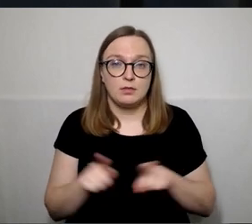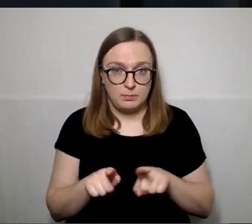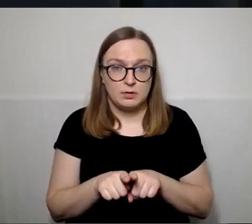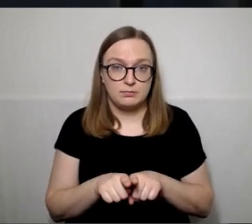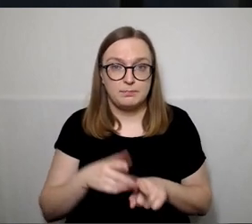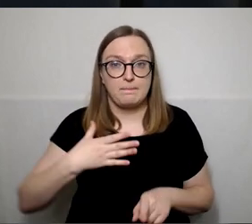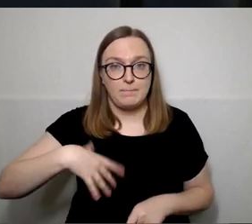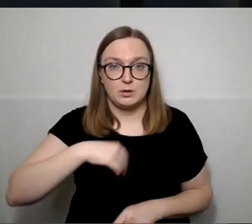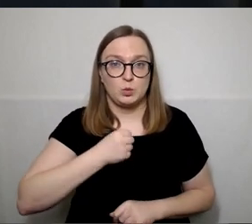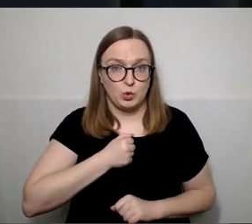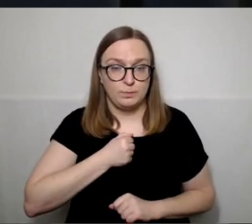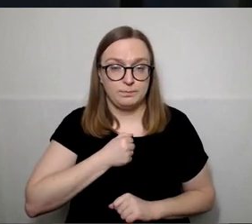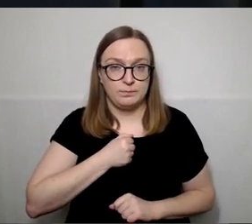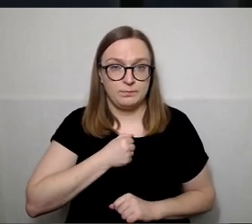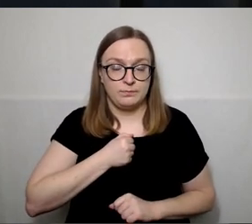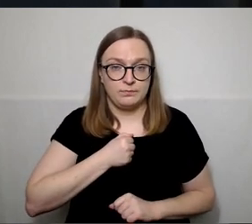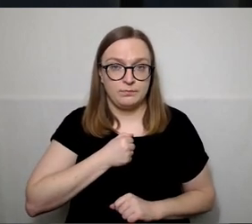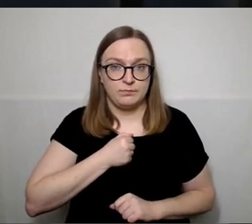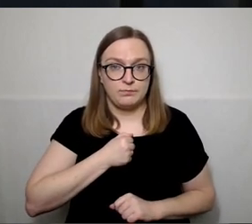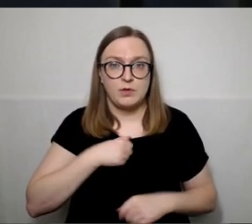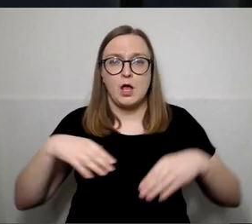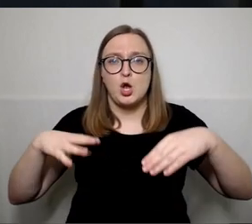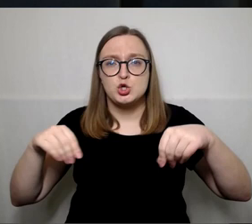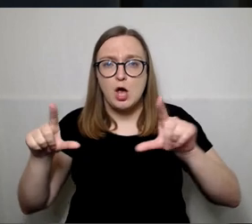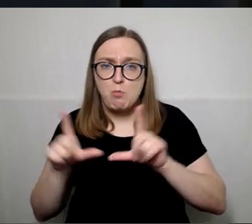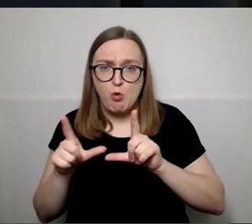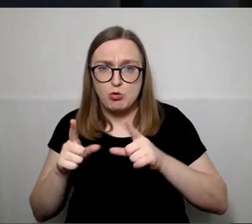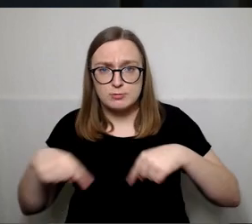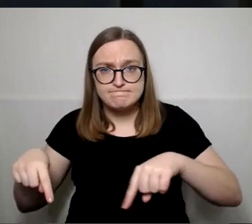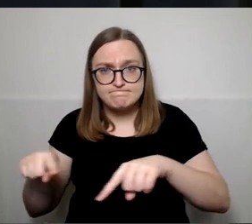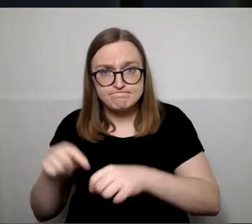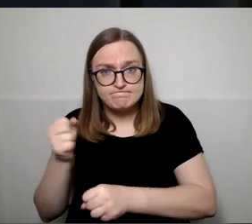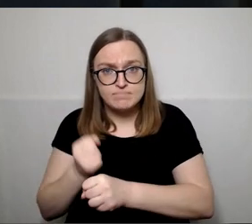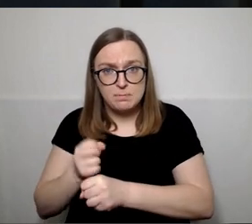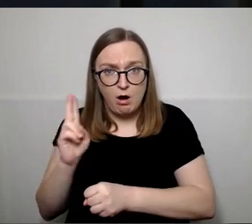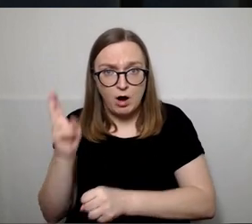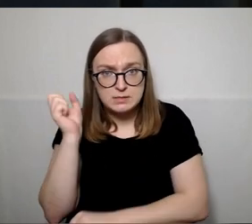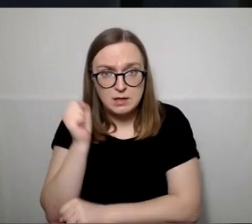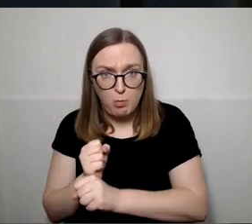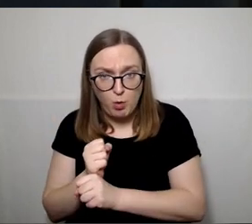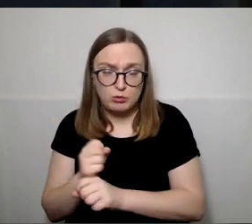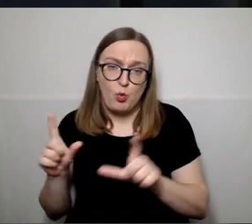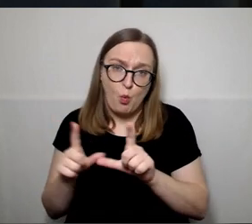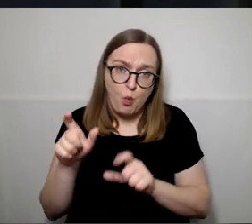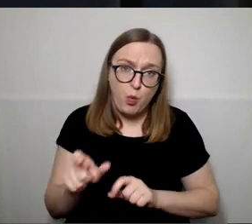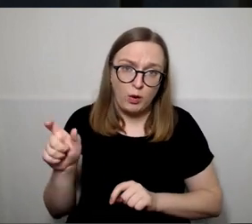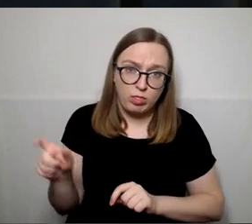žemderbiško darbuotojų, ūkininkų,